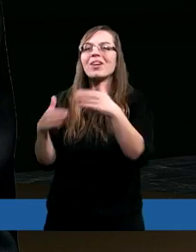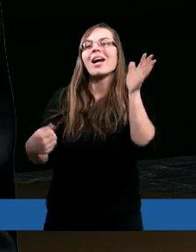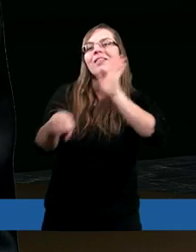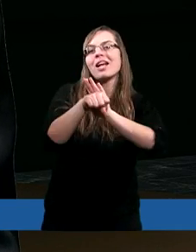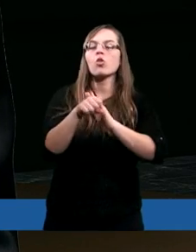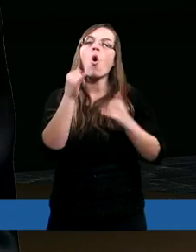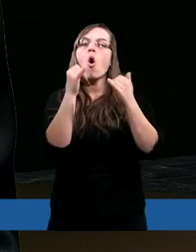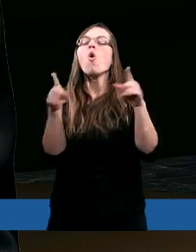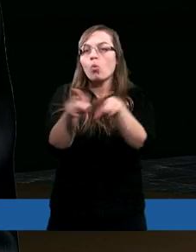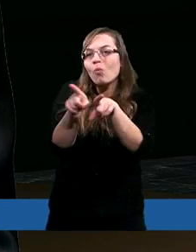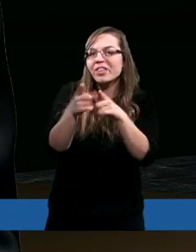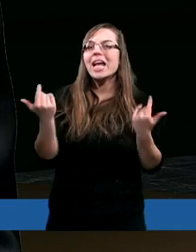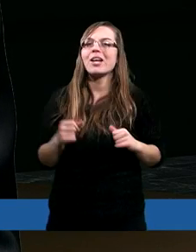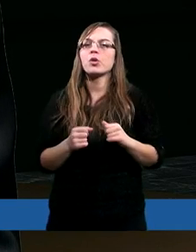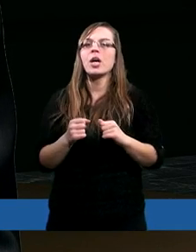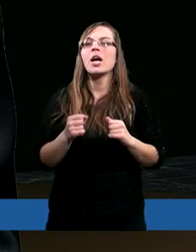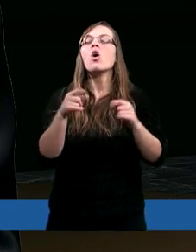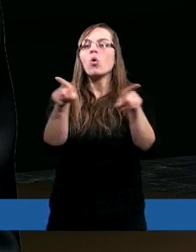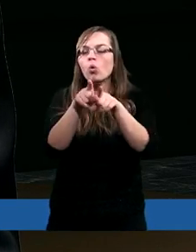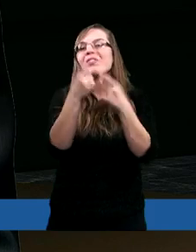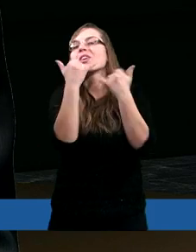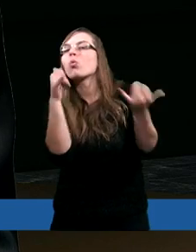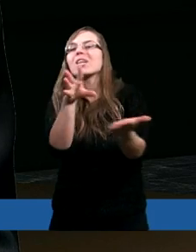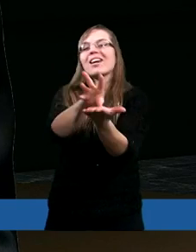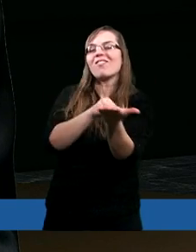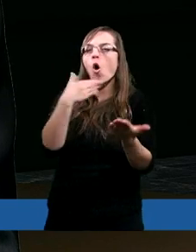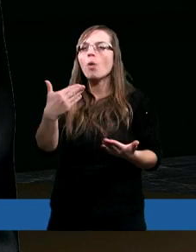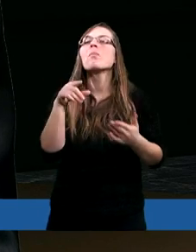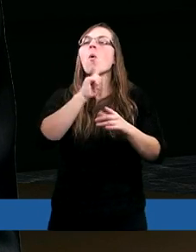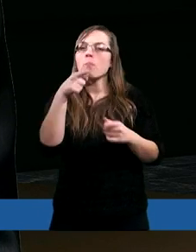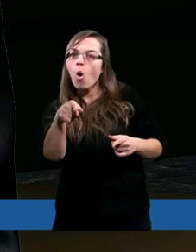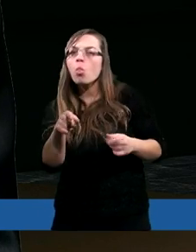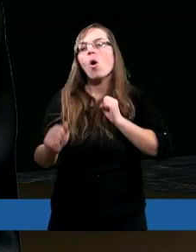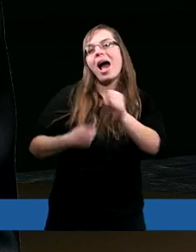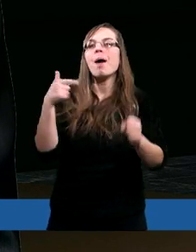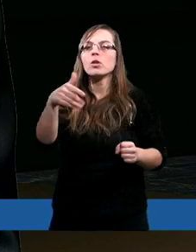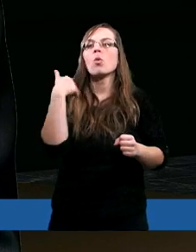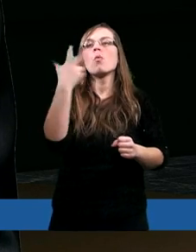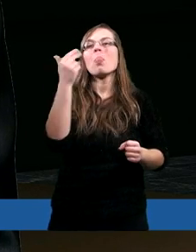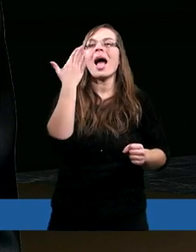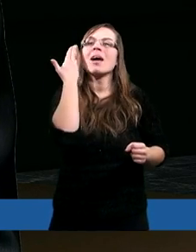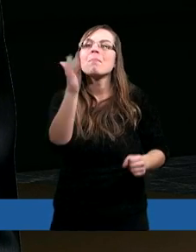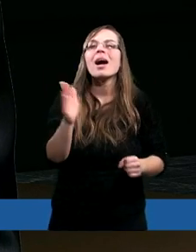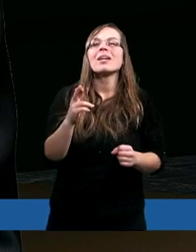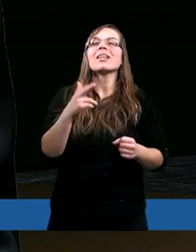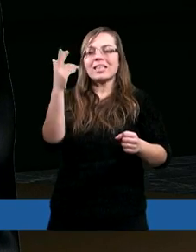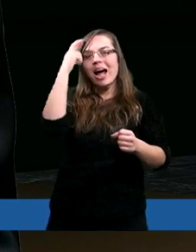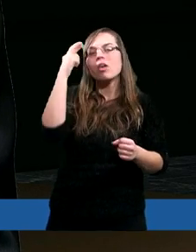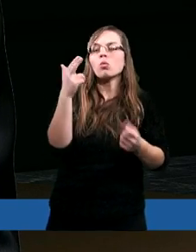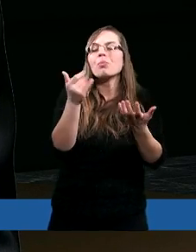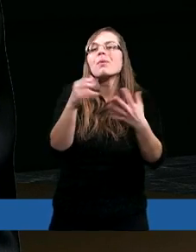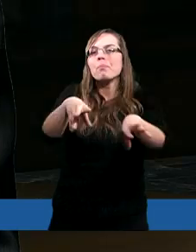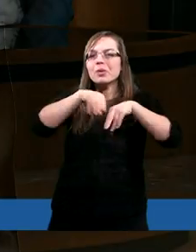różnych form. Po to, aby to było najbardziej zrozumiałe i